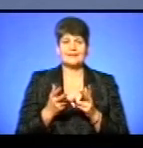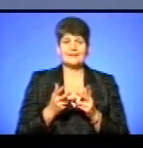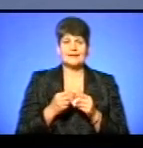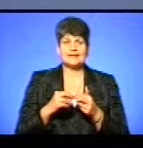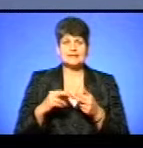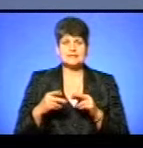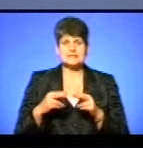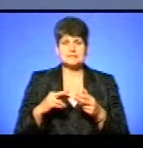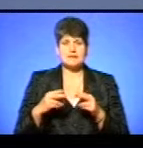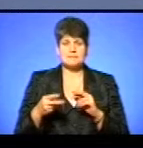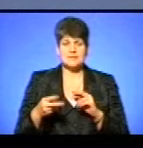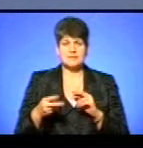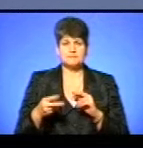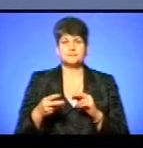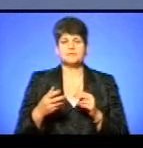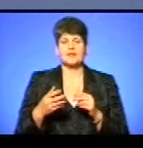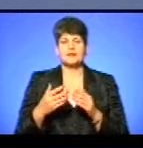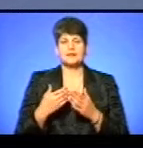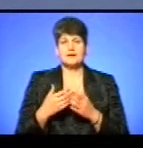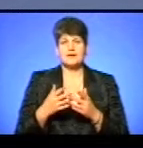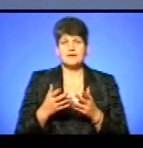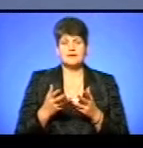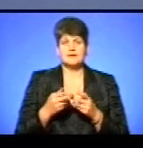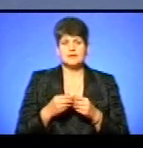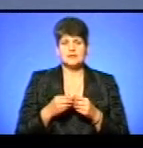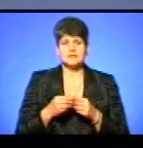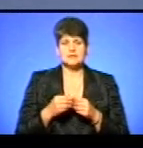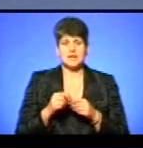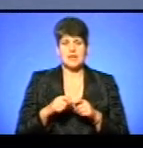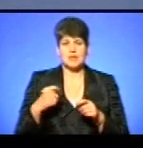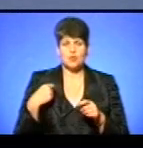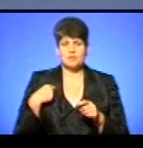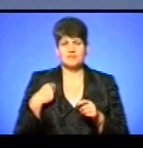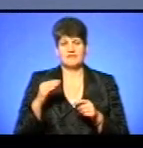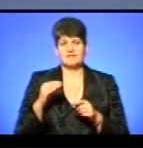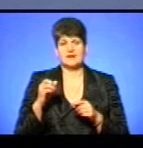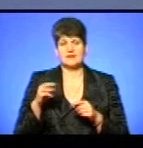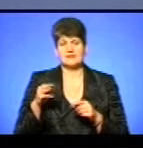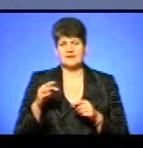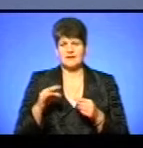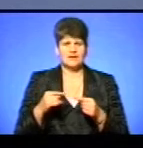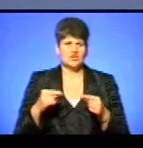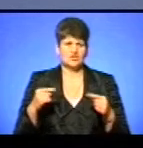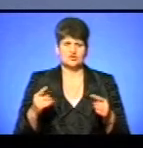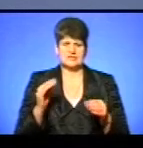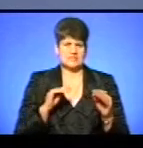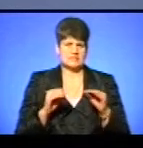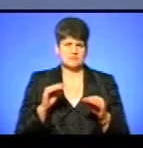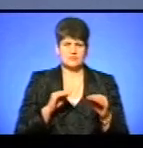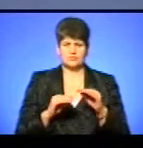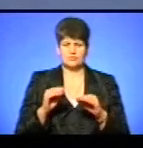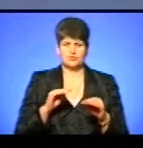замін тих мастил, напевно кількість кілометрів, там фільтрів і інших запчастин, і інших